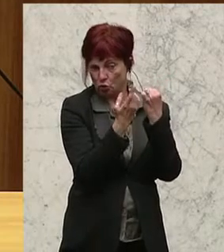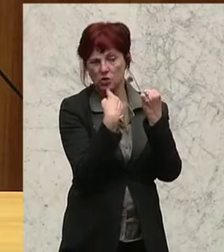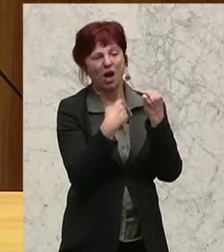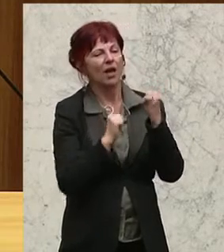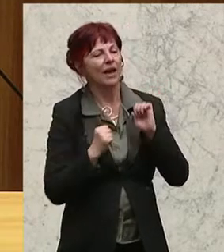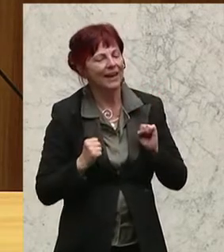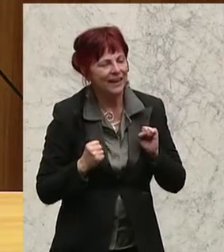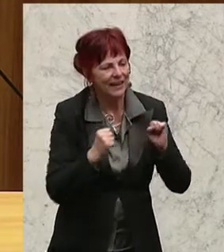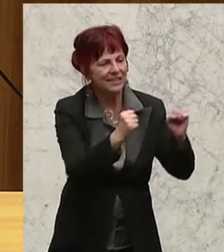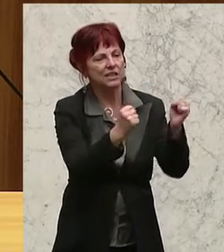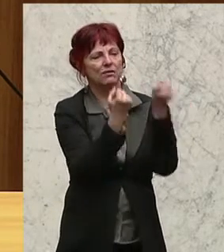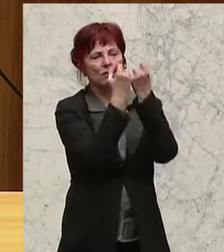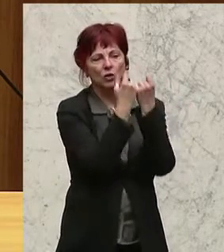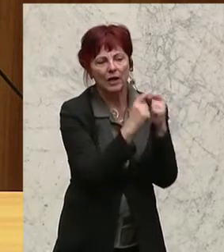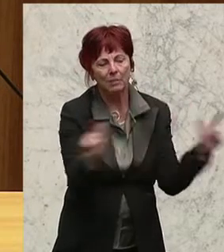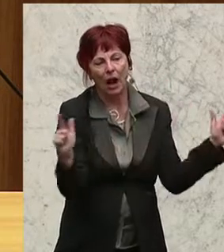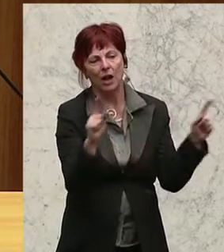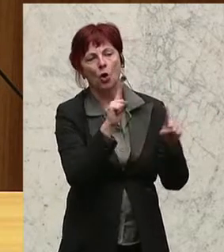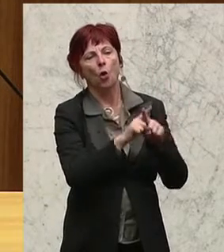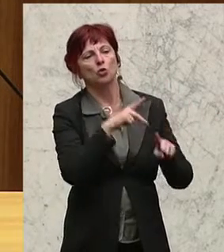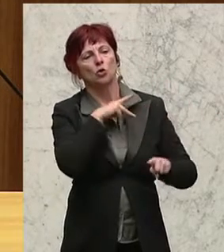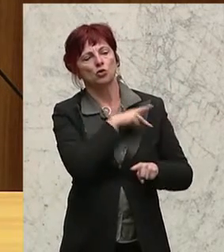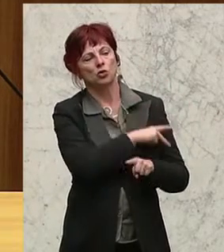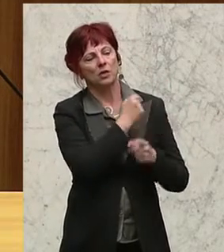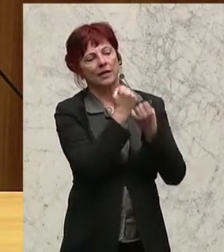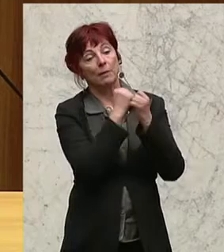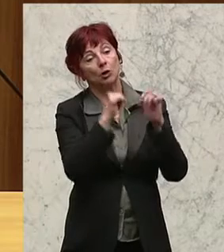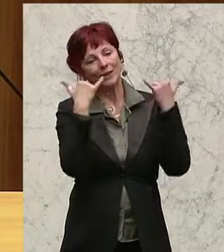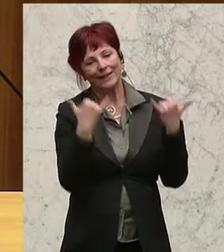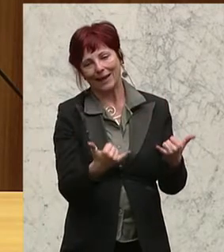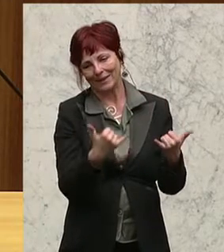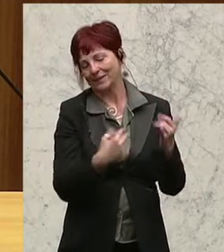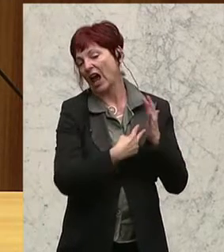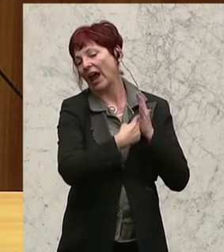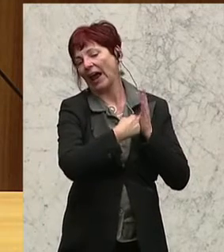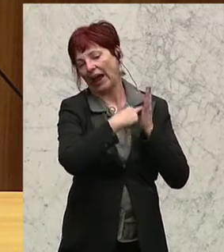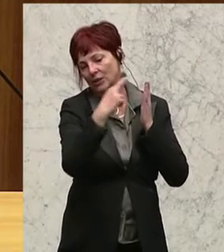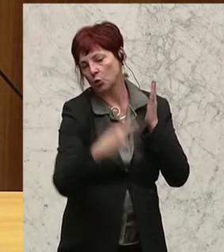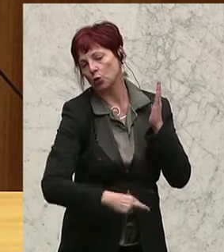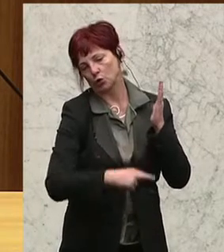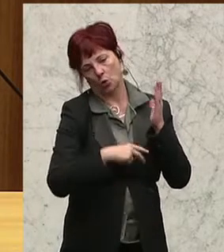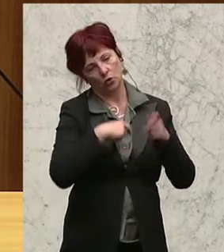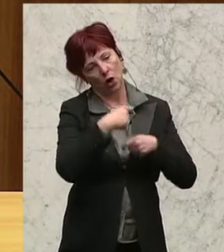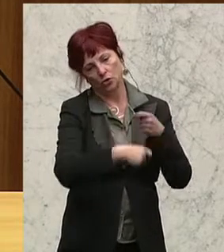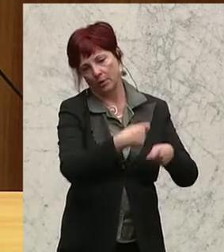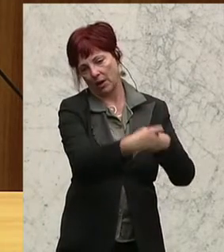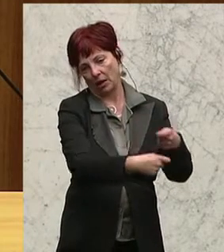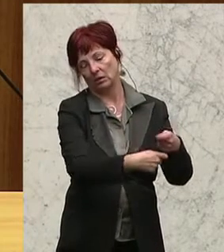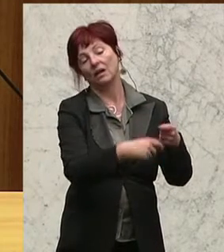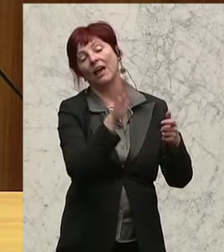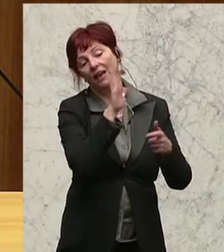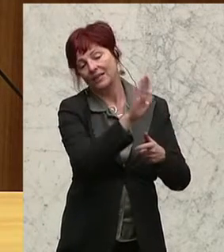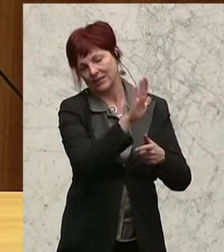Liberalen und Sozialdemokraten eine Resolution ausarbeiten, die eben nicht diskriminierende Lösungsansätze